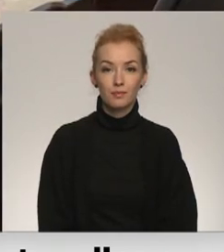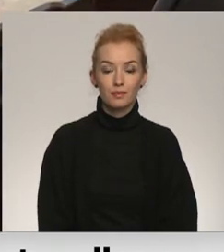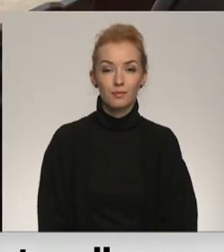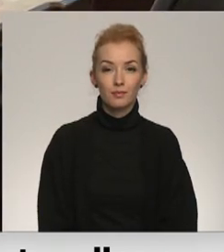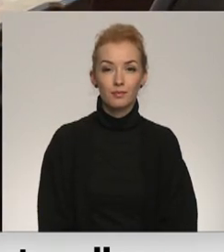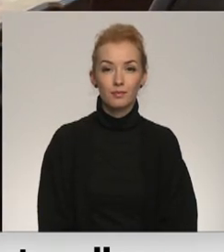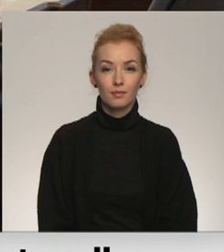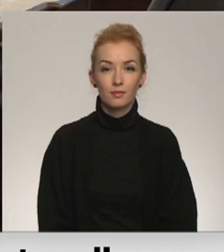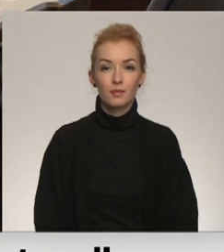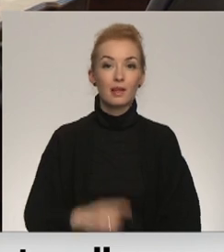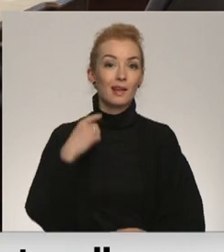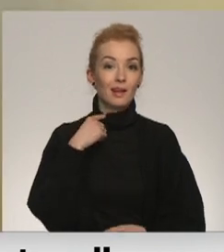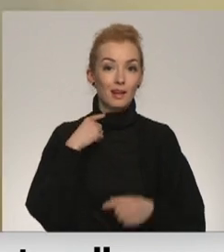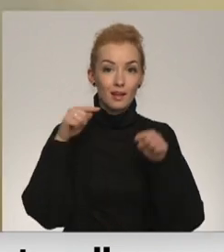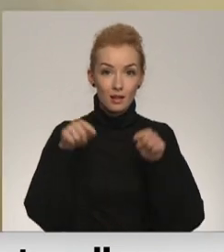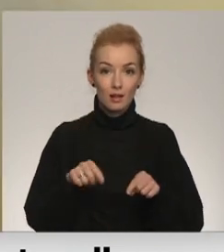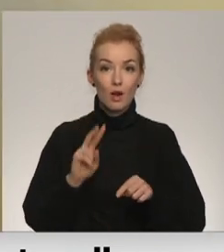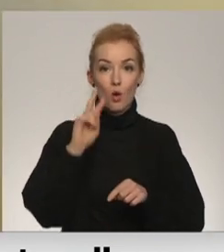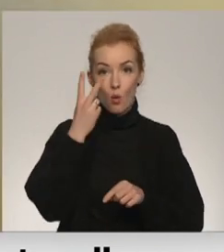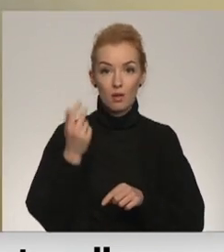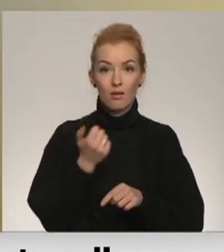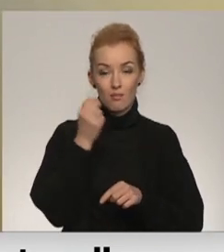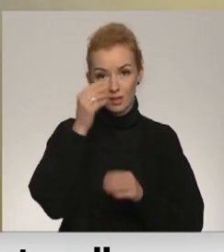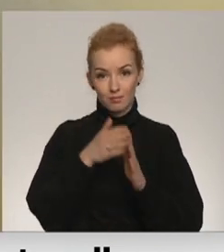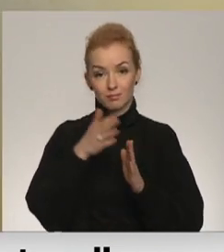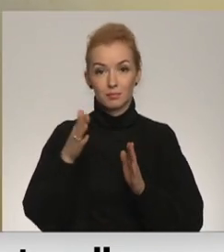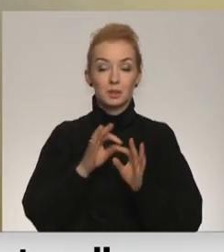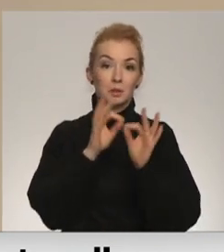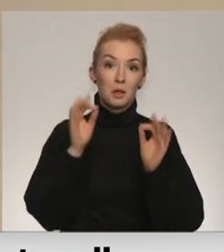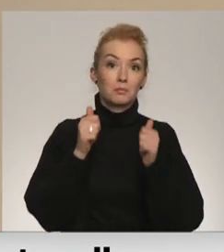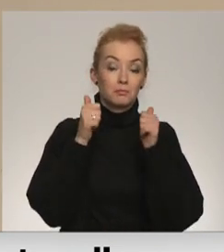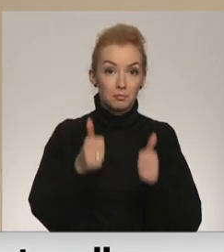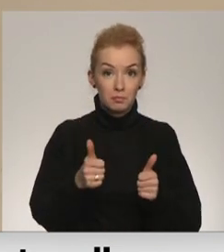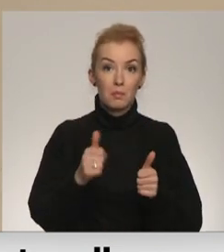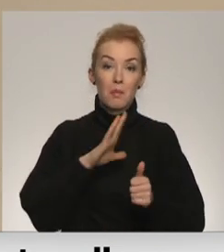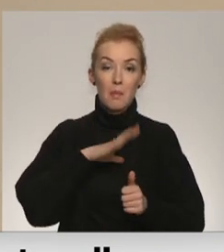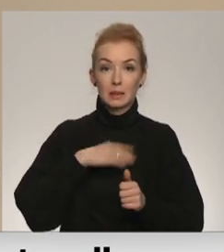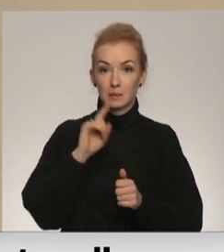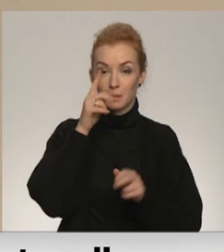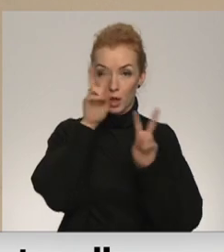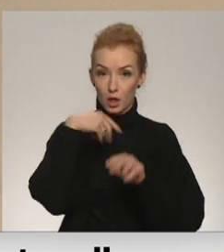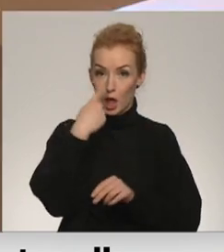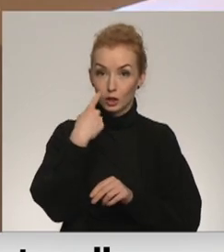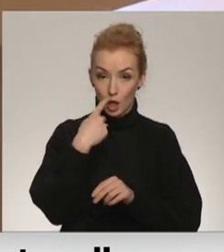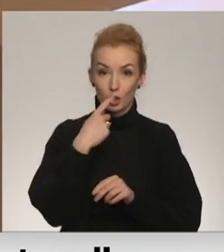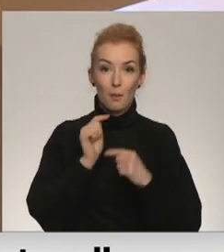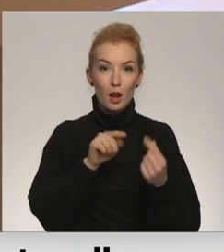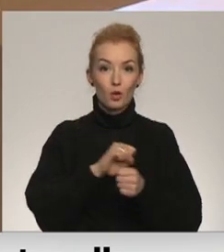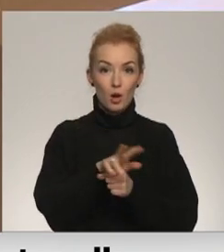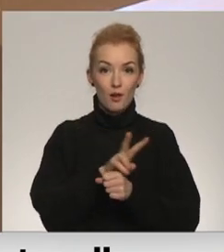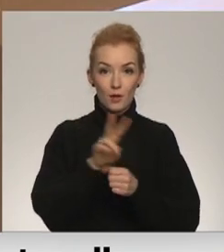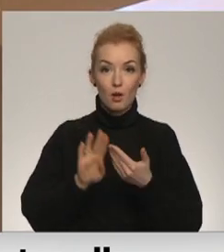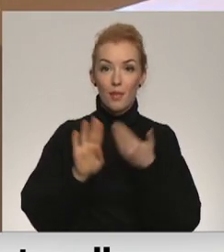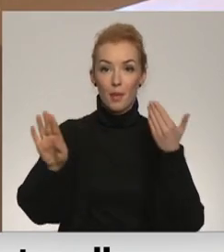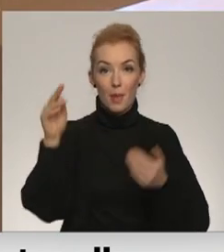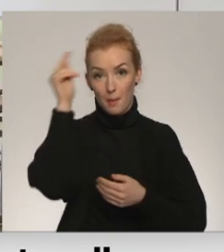Galvas pilsētā mācību gadu otrais cēliens iesākās optimistiski. Pēc pirmās testēšanas pret Covidu attālinātajās